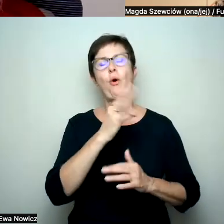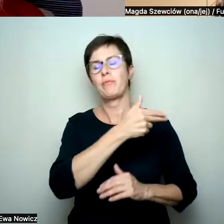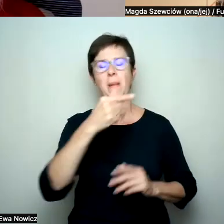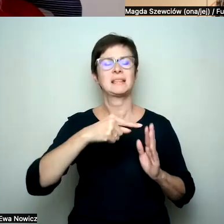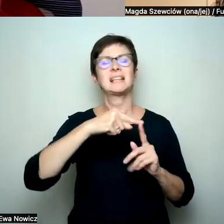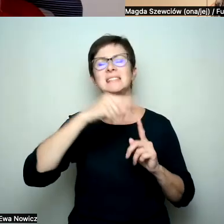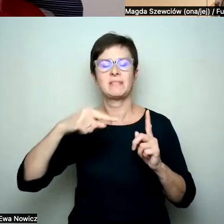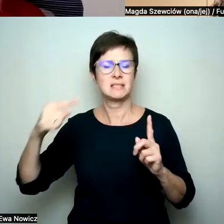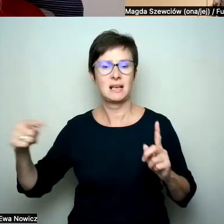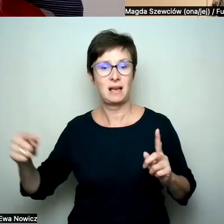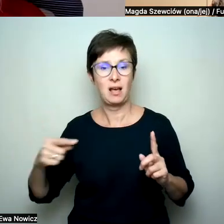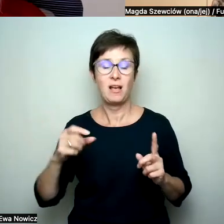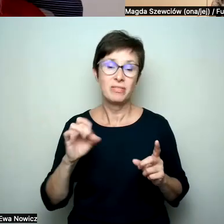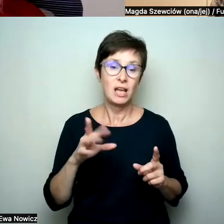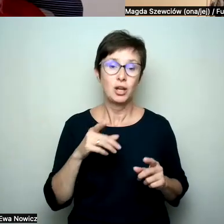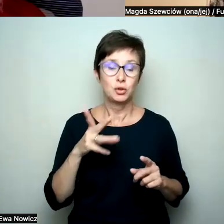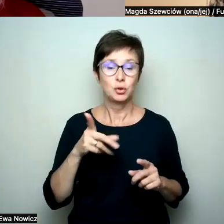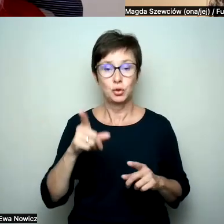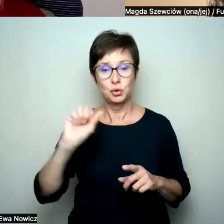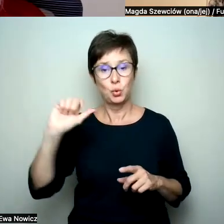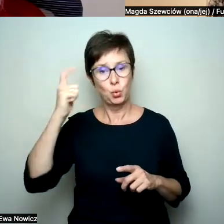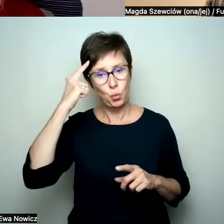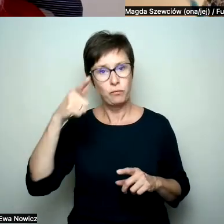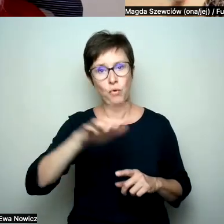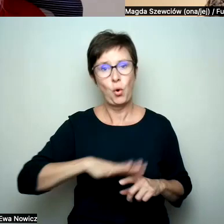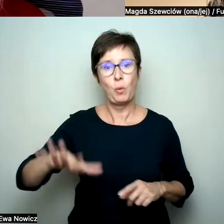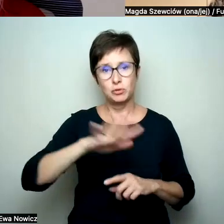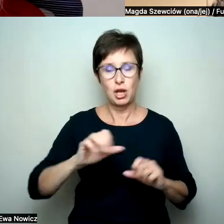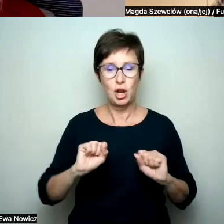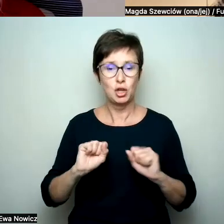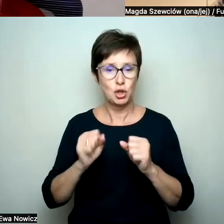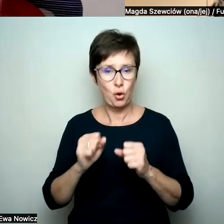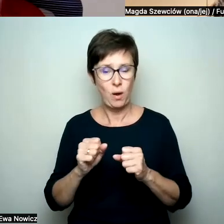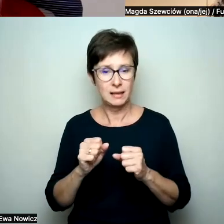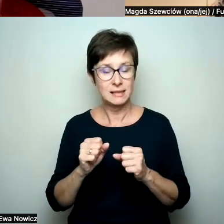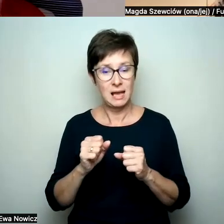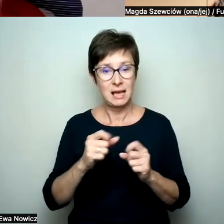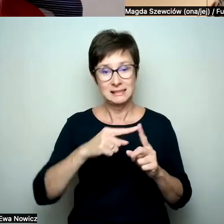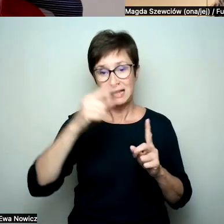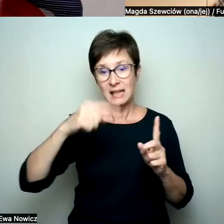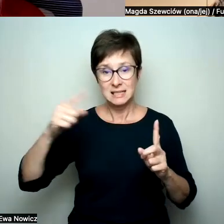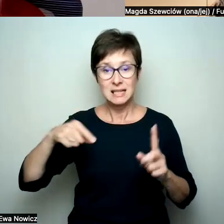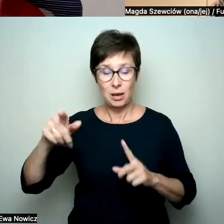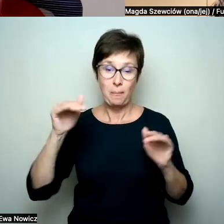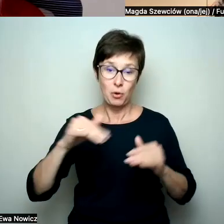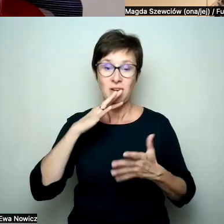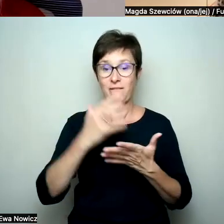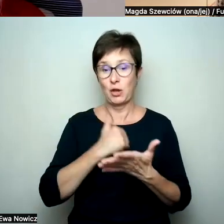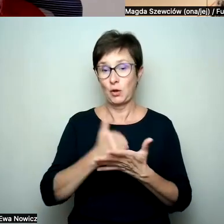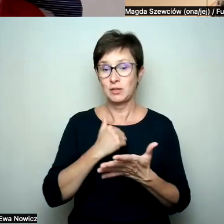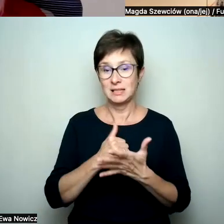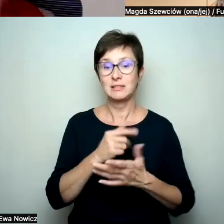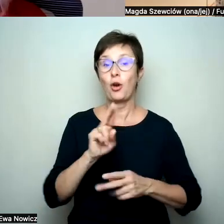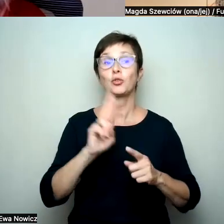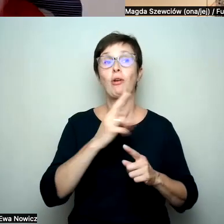jak wiemy, to jest główny twój obszar działania, które też myślę sobie można wykorzystać w kontekście niemiłych